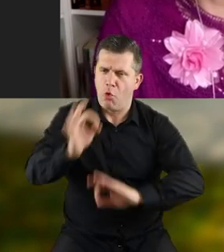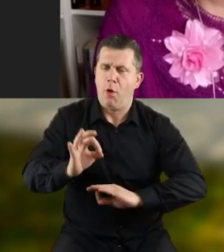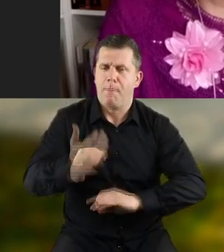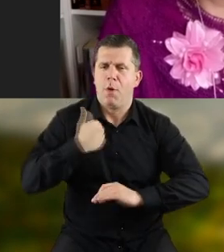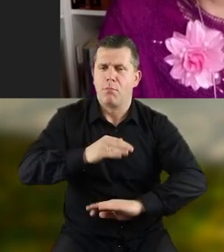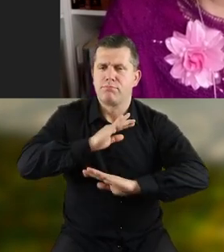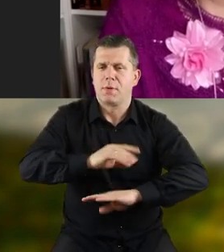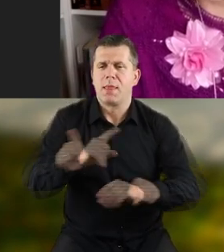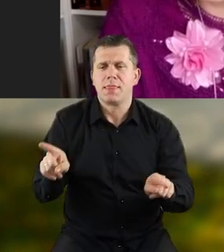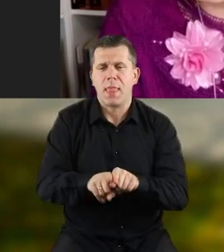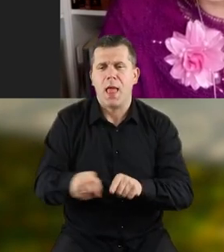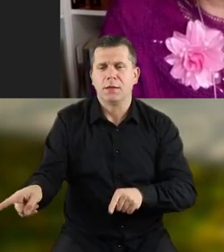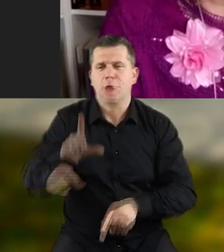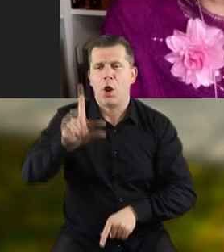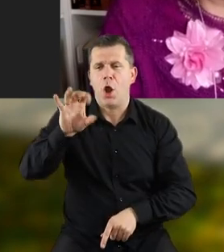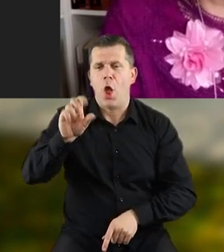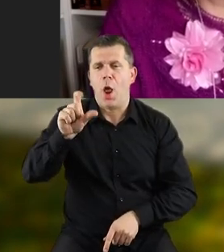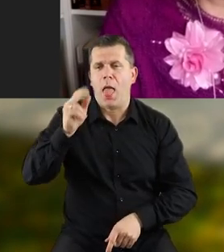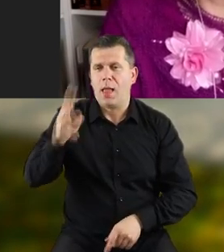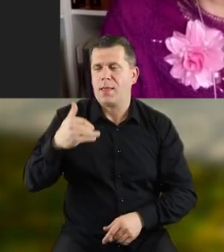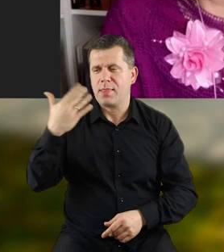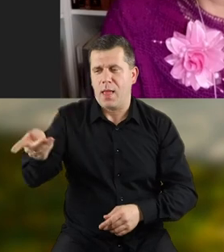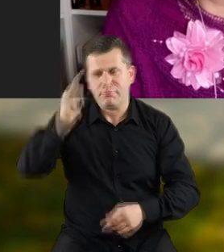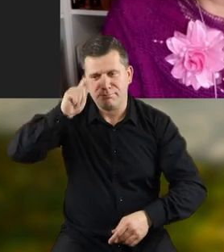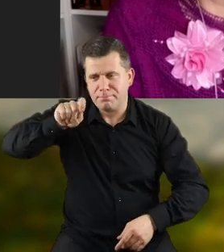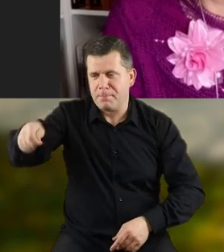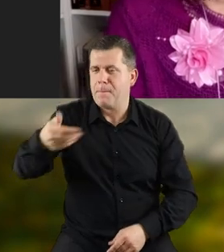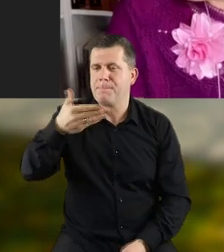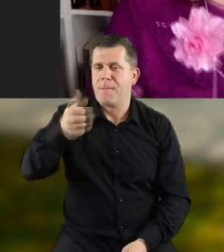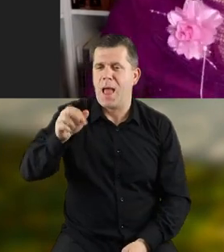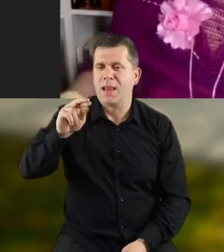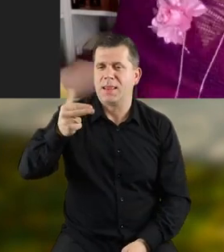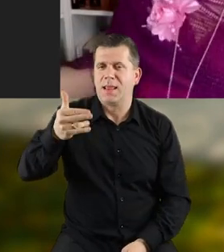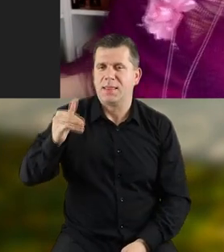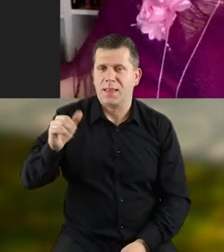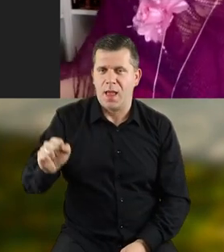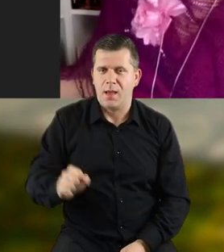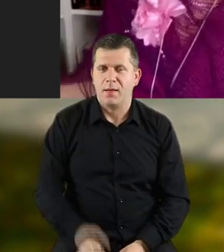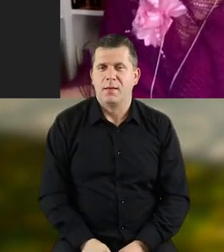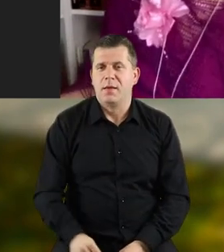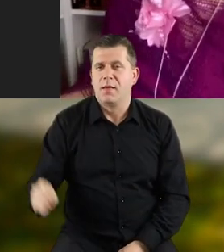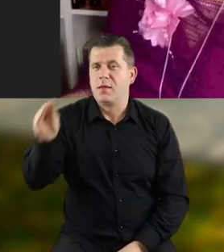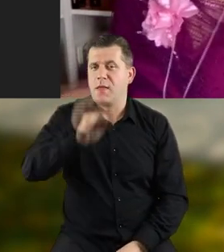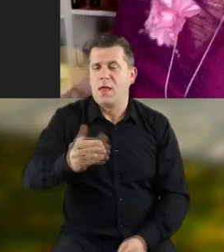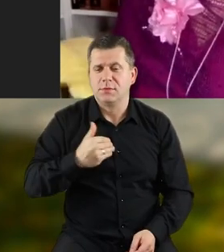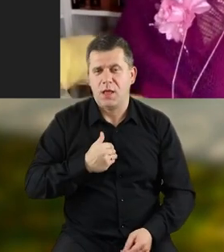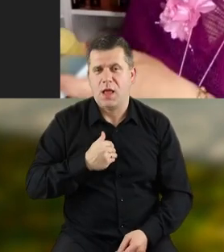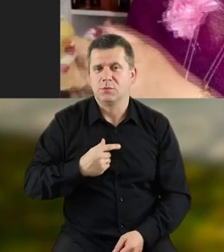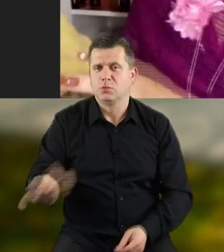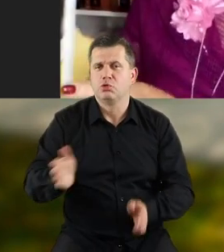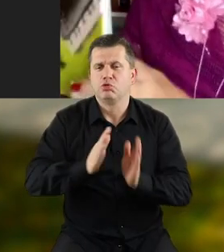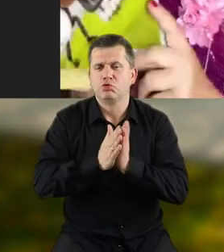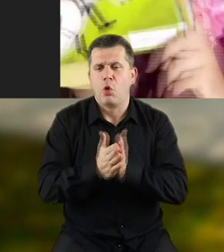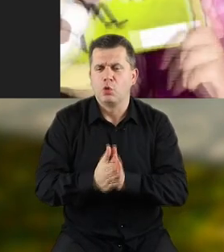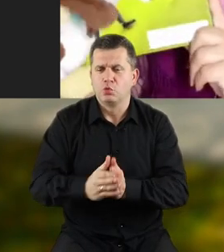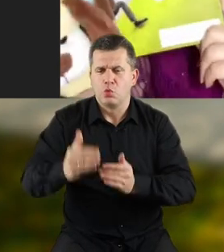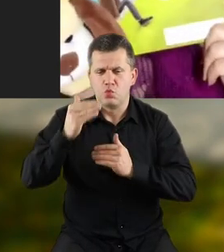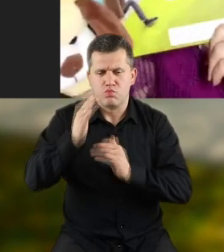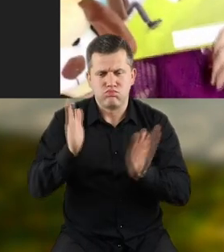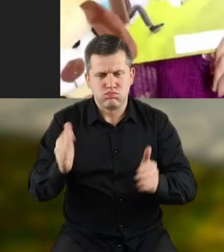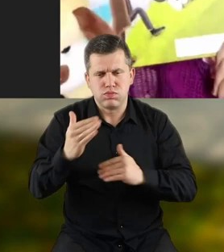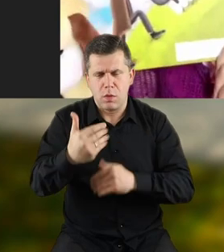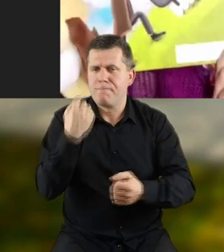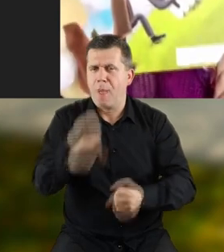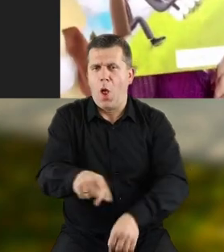bronił też mały lolek i chłopcy dali mu pseudonim Martyna. Jest jeszcze taka gruba książka, duża,